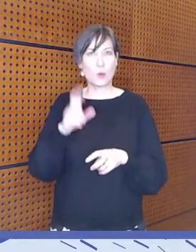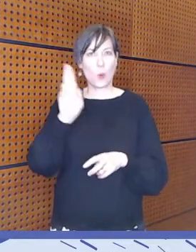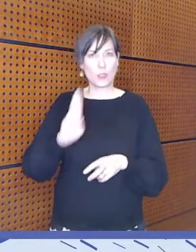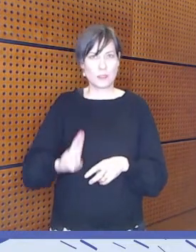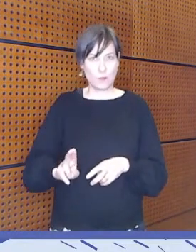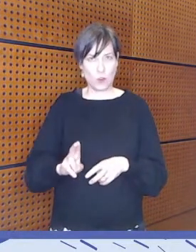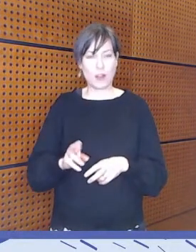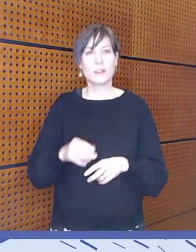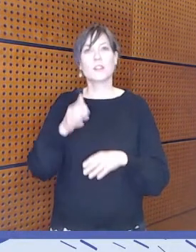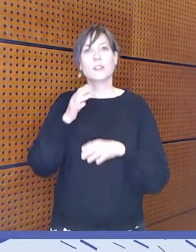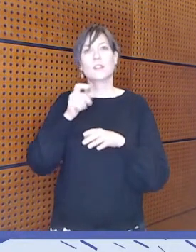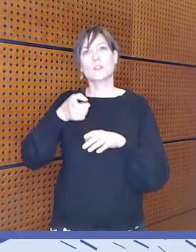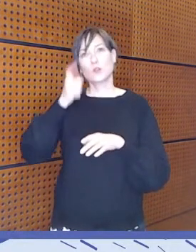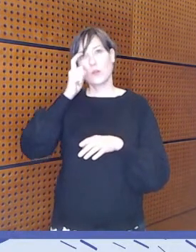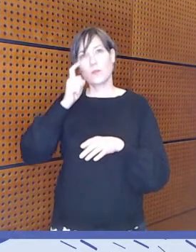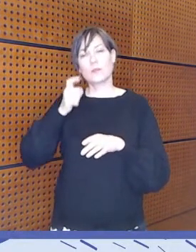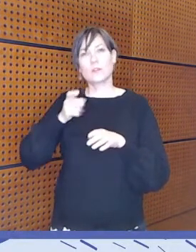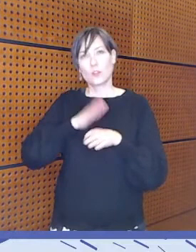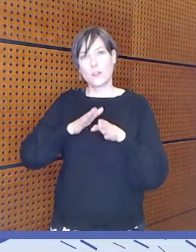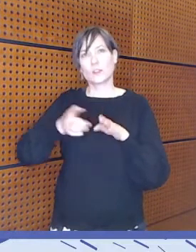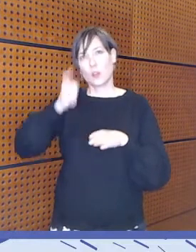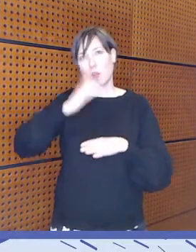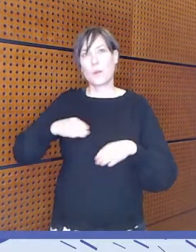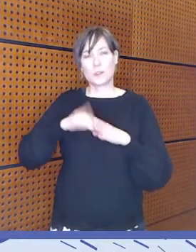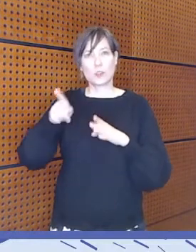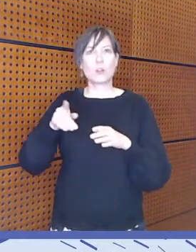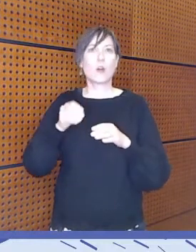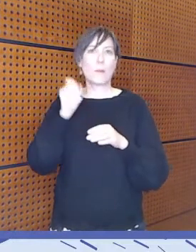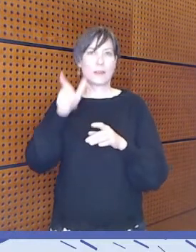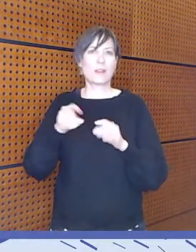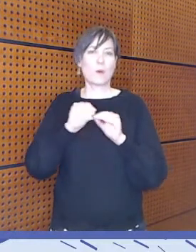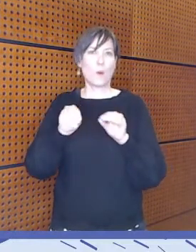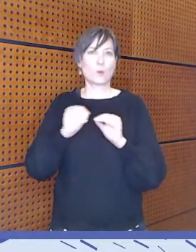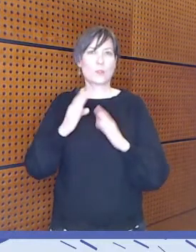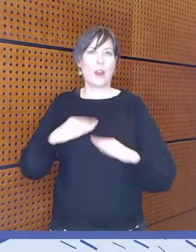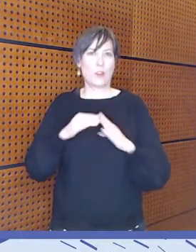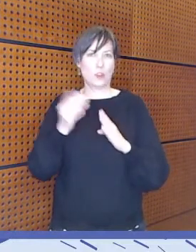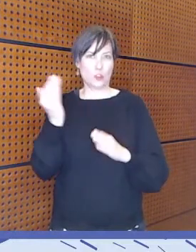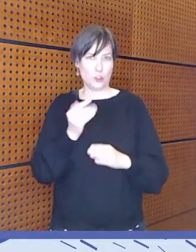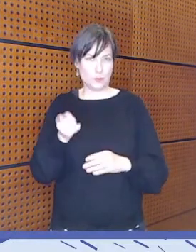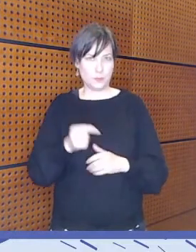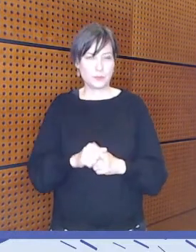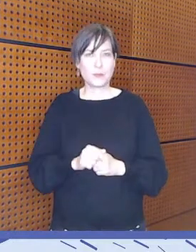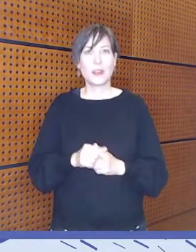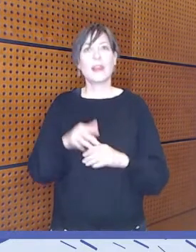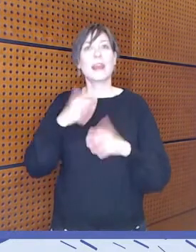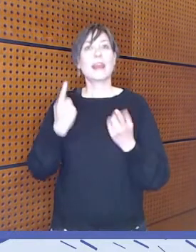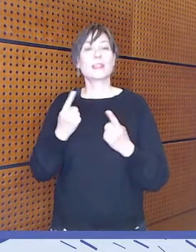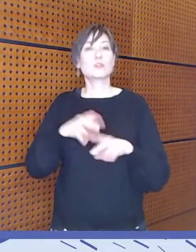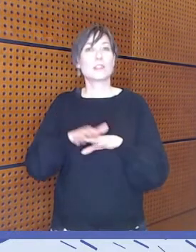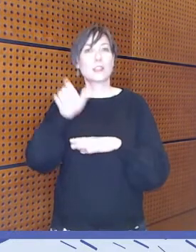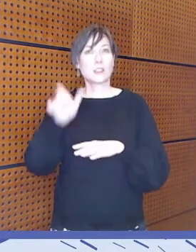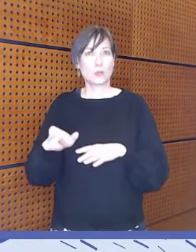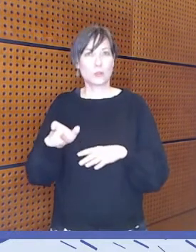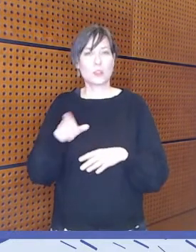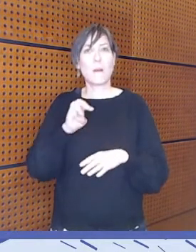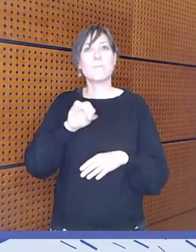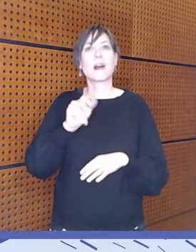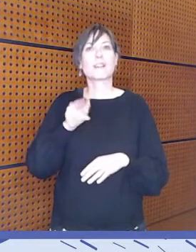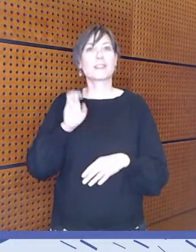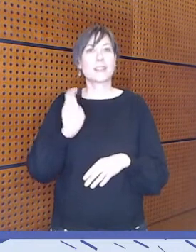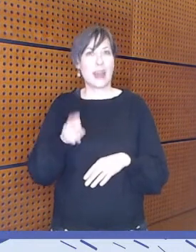Jyväskylän yliopiston opettajakoulutuslaitokselta. Erityisasiantuntija Riikka Marttinen